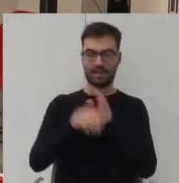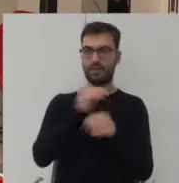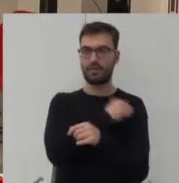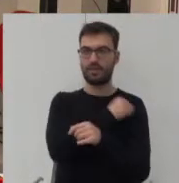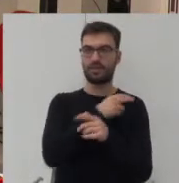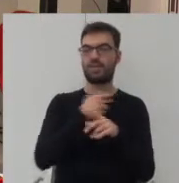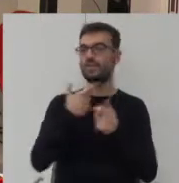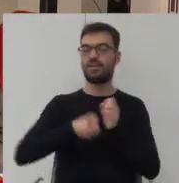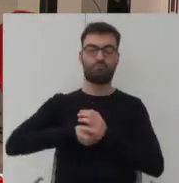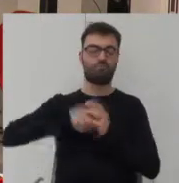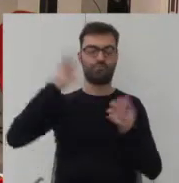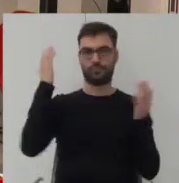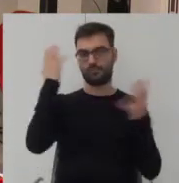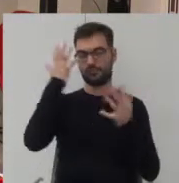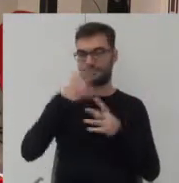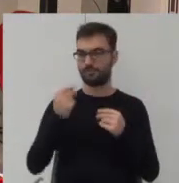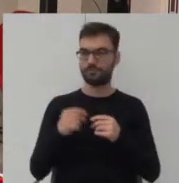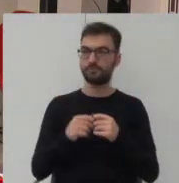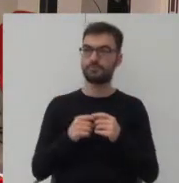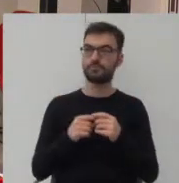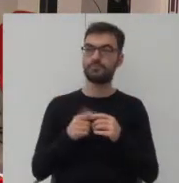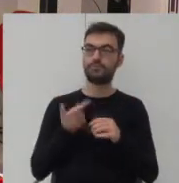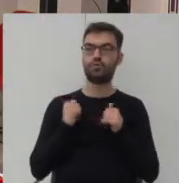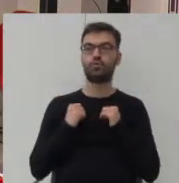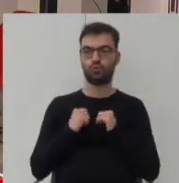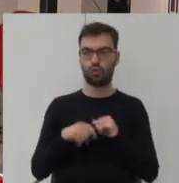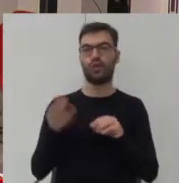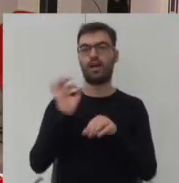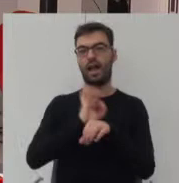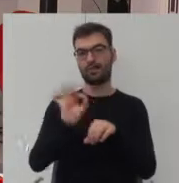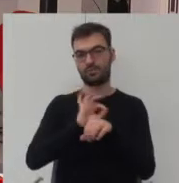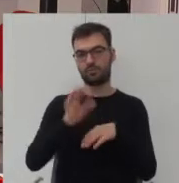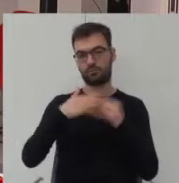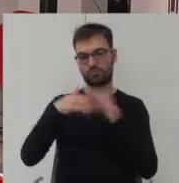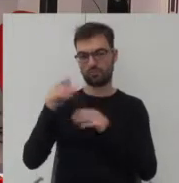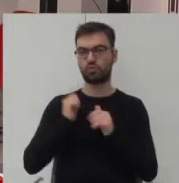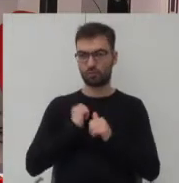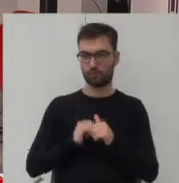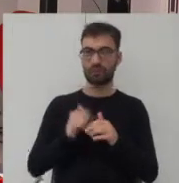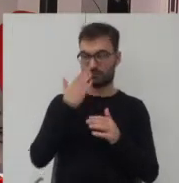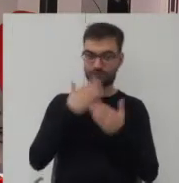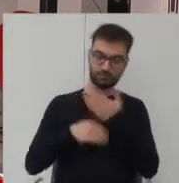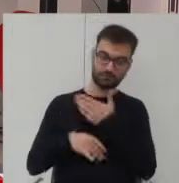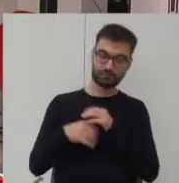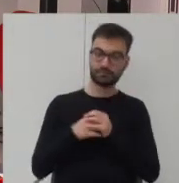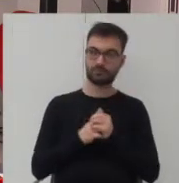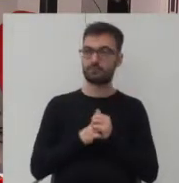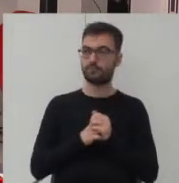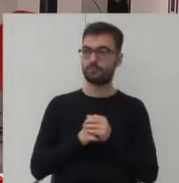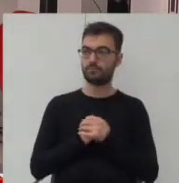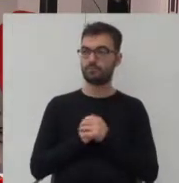nie jest nic nadzwyczajnego, to jest bardzo skromna architektura i tak to wygląda właśnie to jest widok ze strony